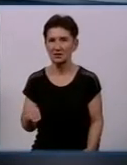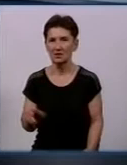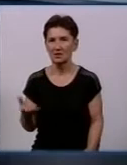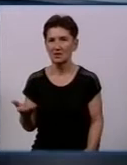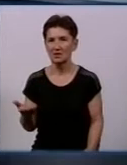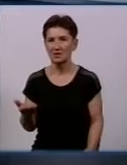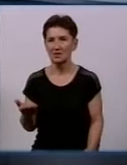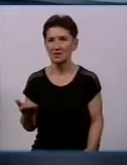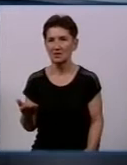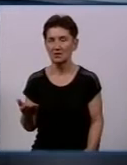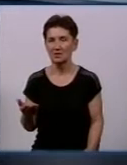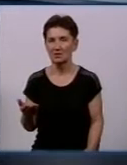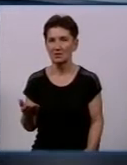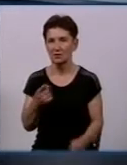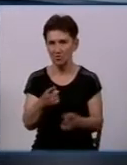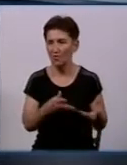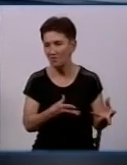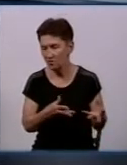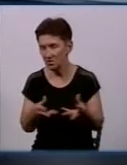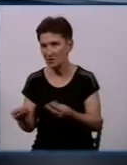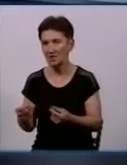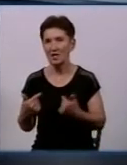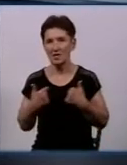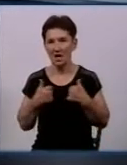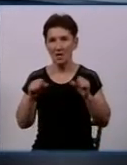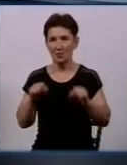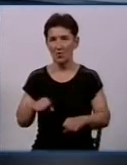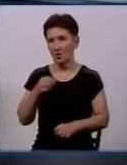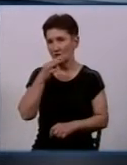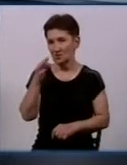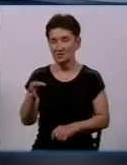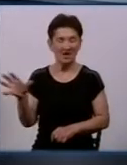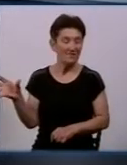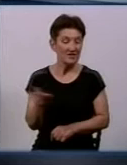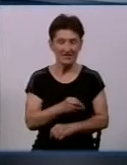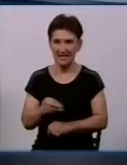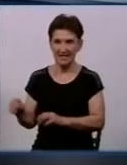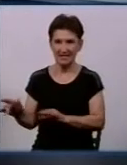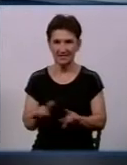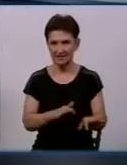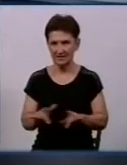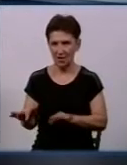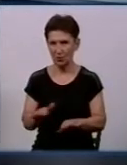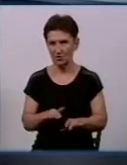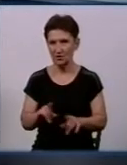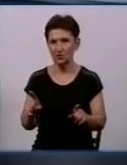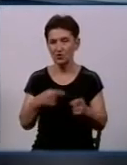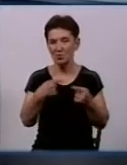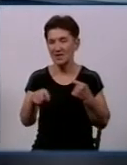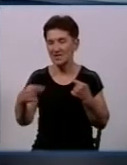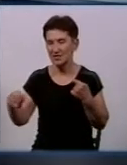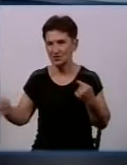гасіння пожежі чи не впливає? Я можу сказати, що нами вживаються всі заходи для того, щоб іншим шляхом